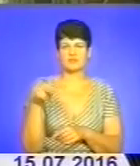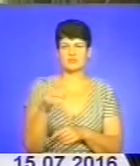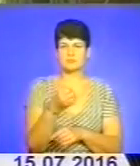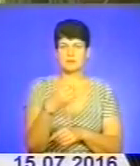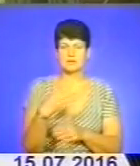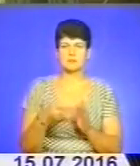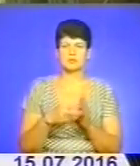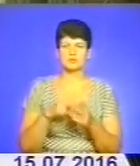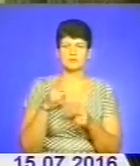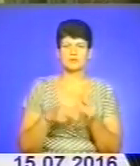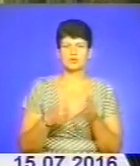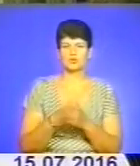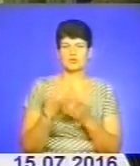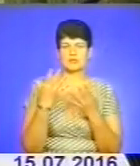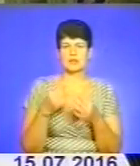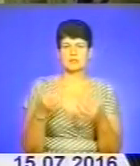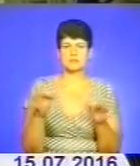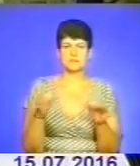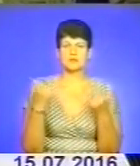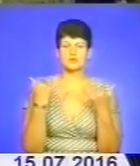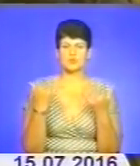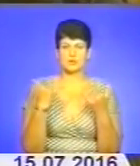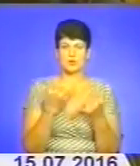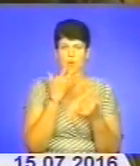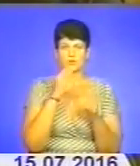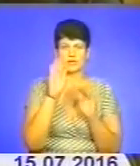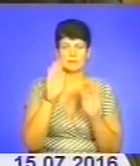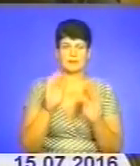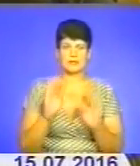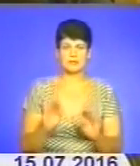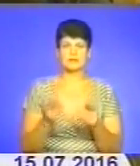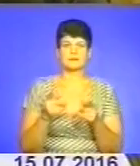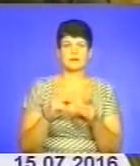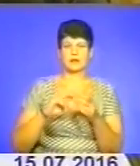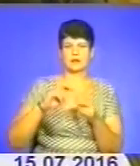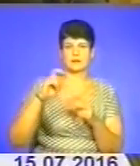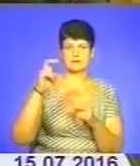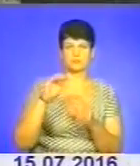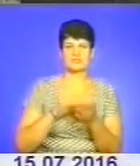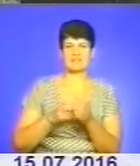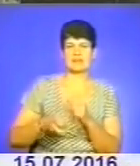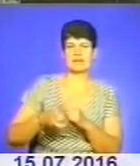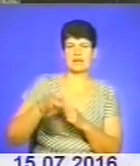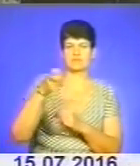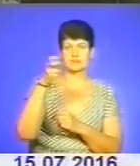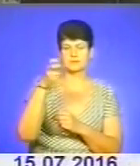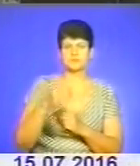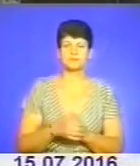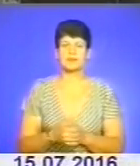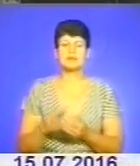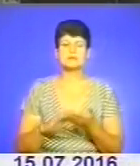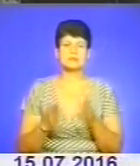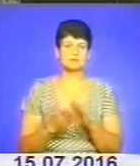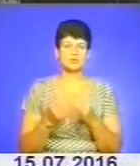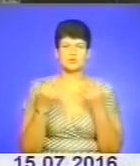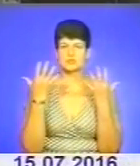планують завершити до Дня Незалежності. На сьогодні утепили приміщення, прибудували сходову клітку та встановили ліфт. Станом на сьогоднішній день вже